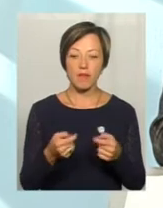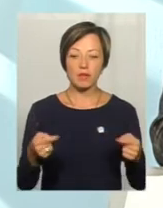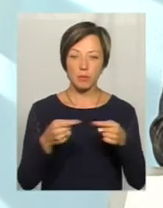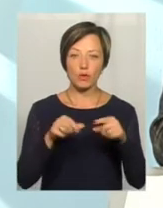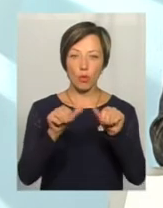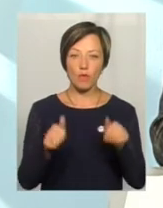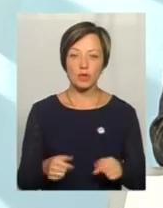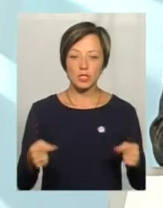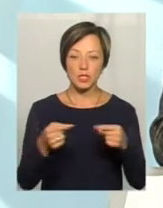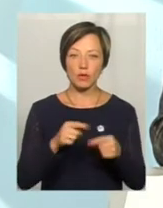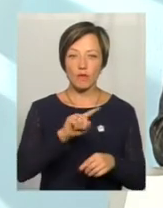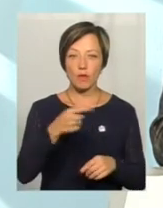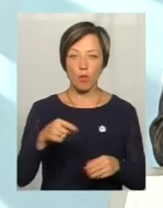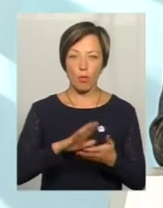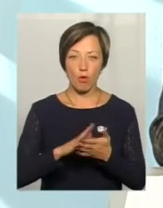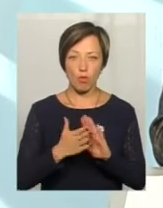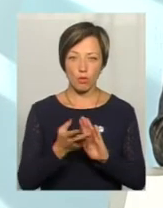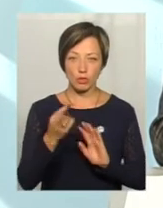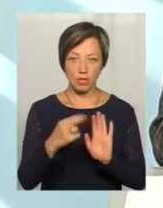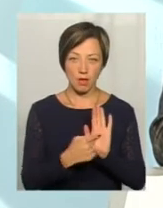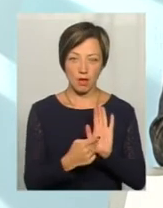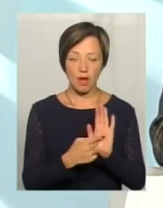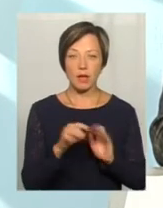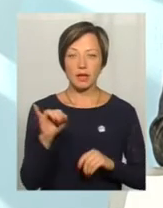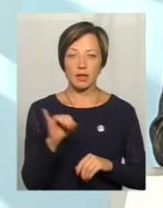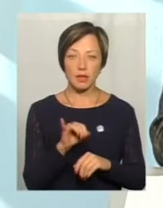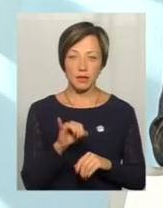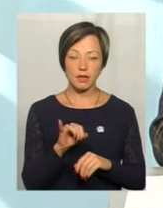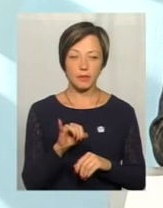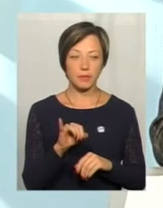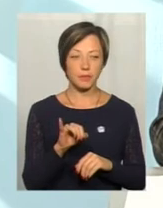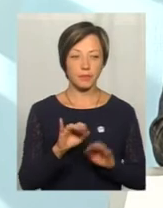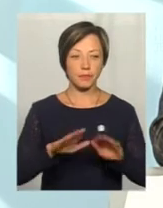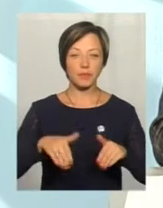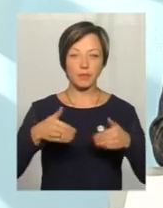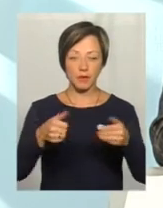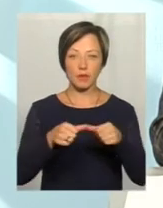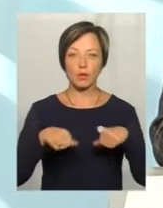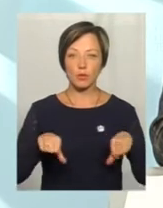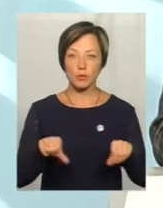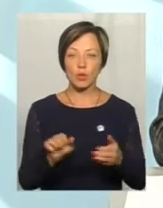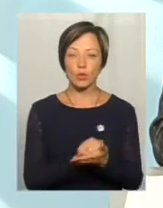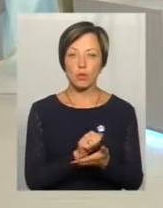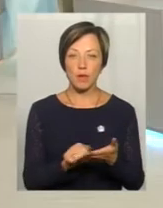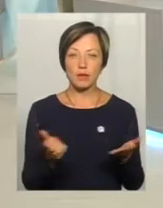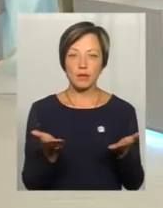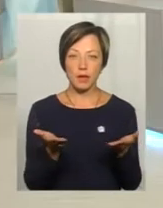згідно наших вимог положення. І виносимо на комісію ті документи, які